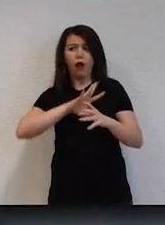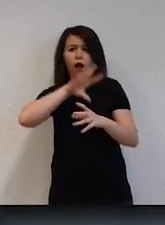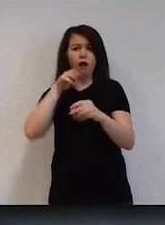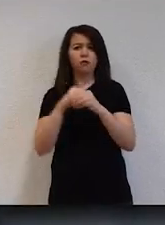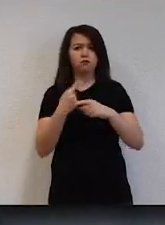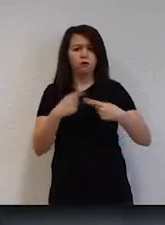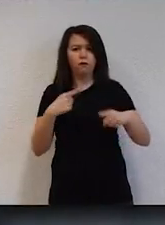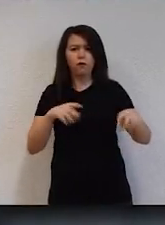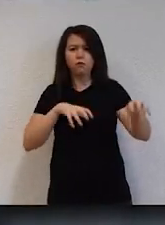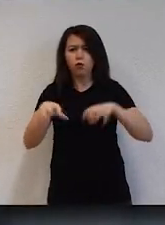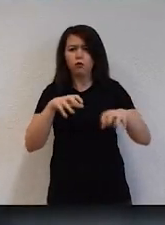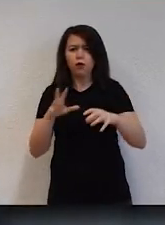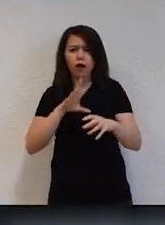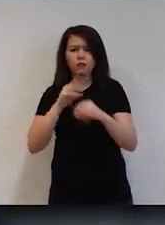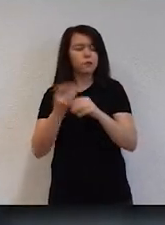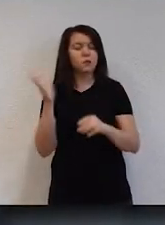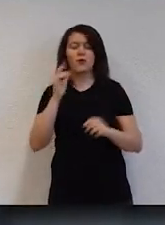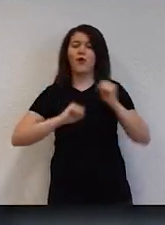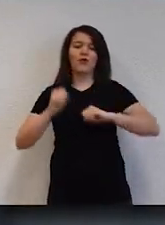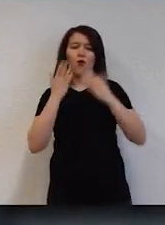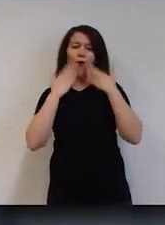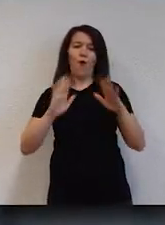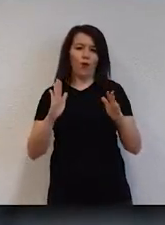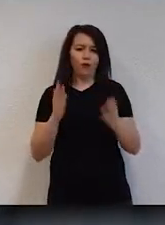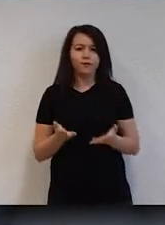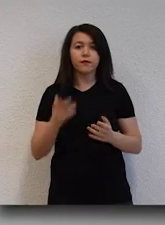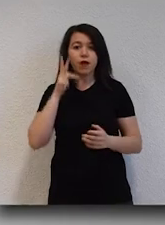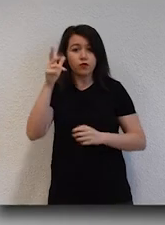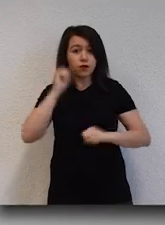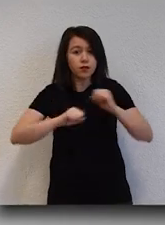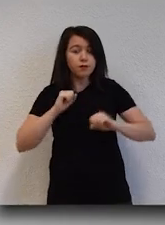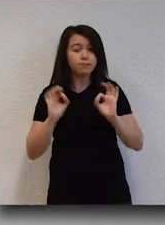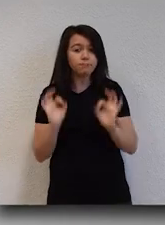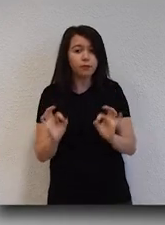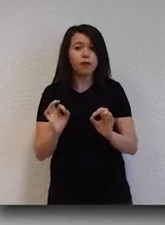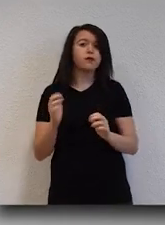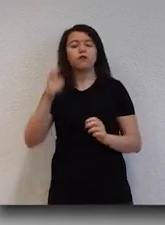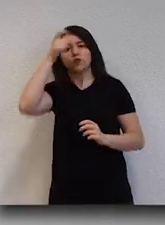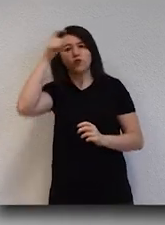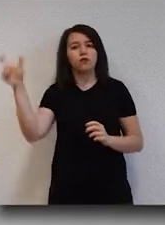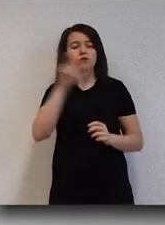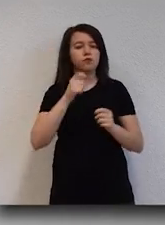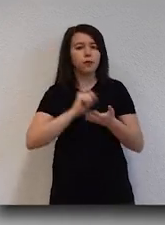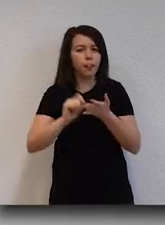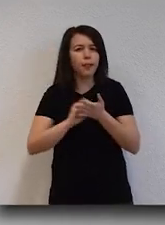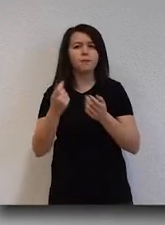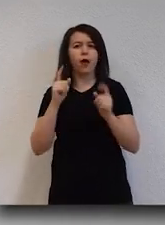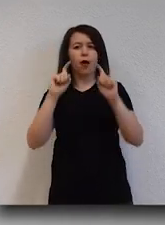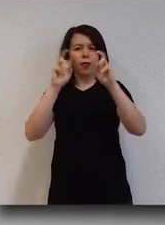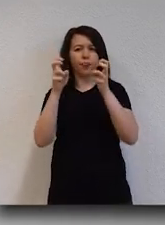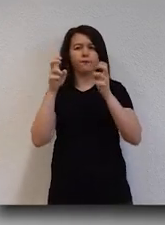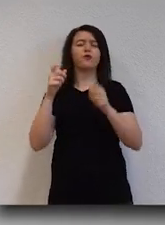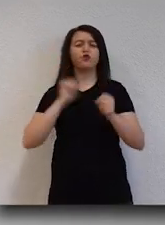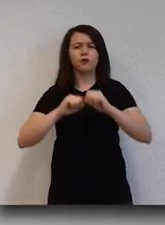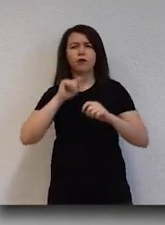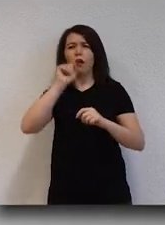çok sayıda farklı disiplini barındıran başka bir üniversite yoktur. Hacettepe Üniversitesi, Türkiye'de yayın ve atıf